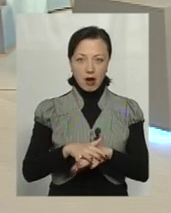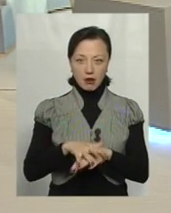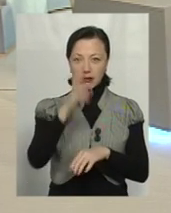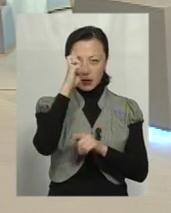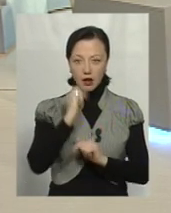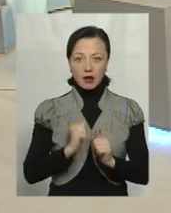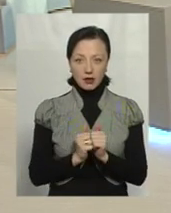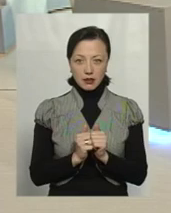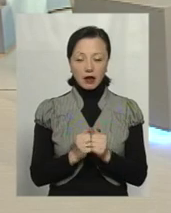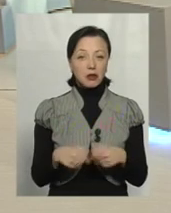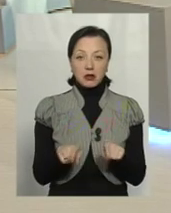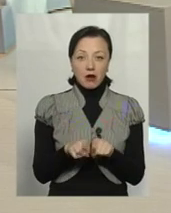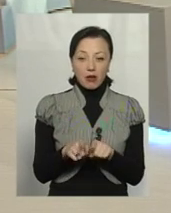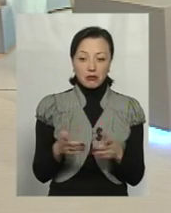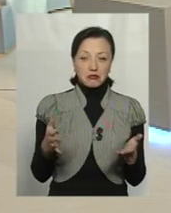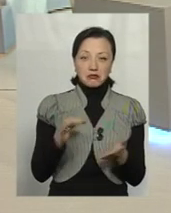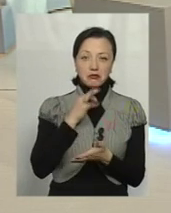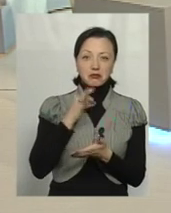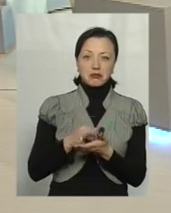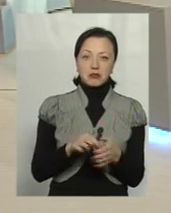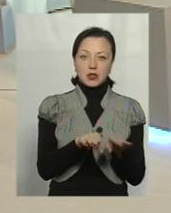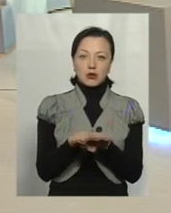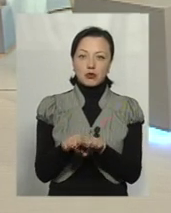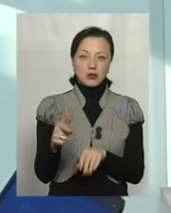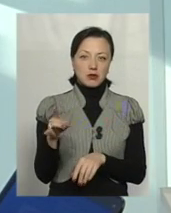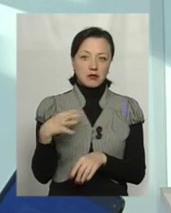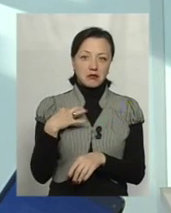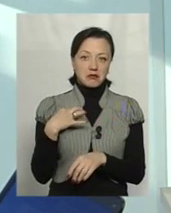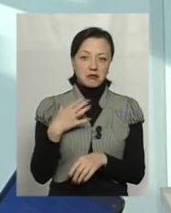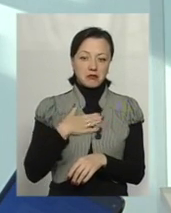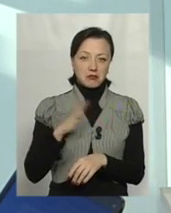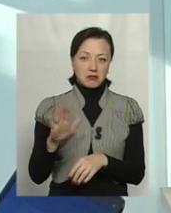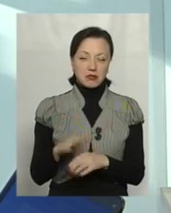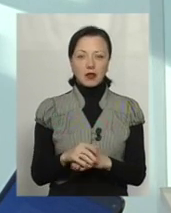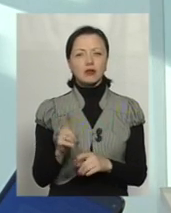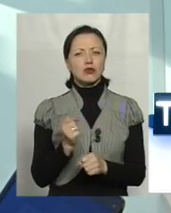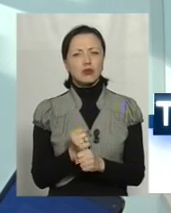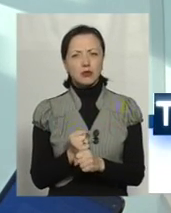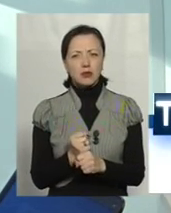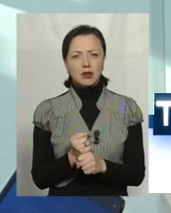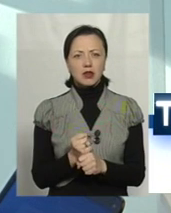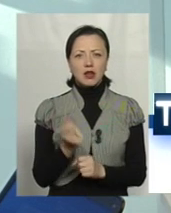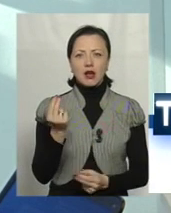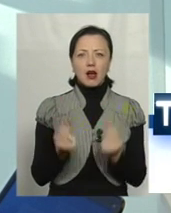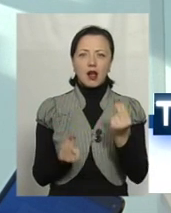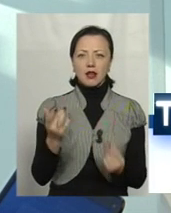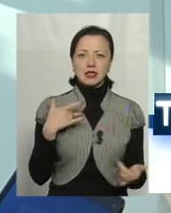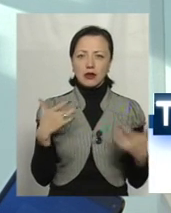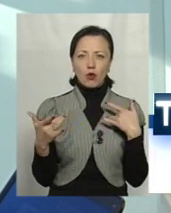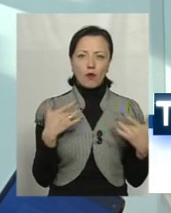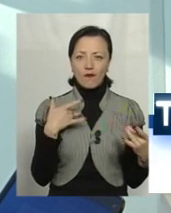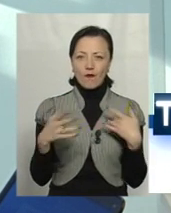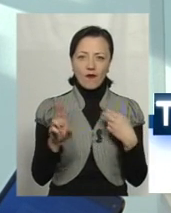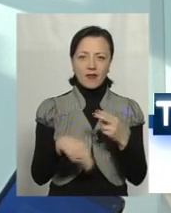виявляється, також не відповідає за курс гривні. Що роблять? Грають циркову виставу перед нами.